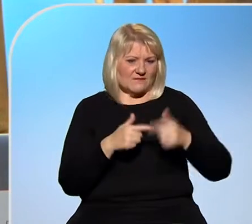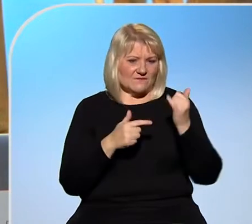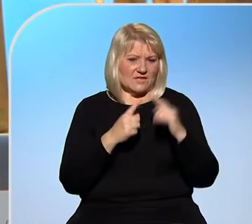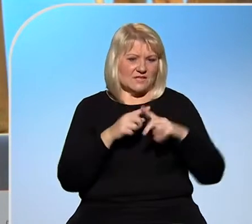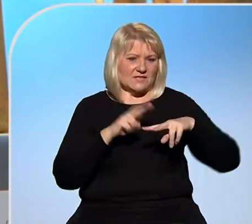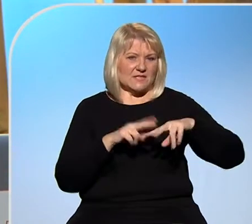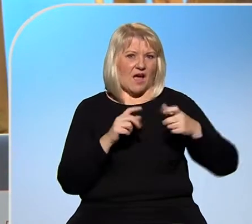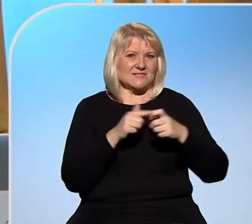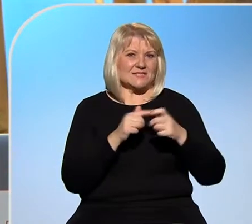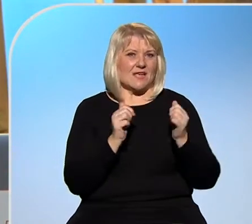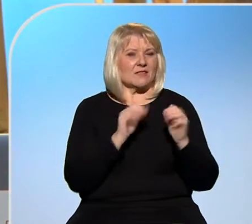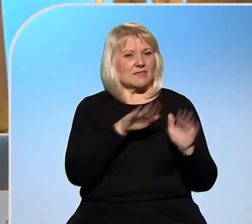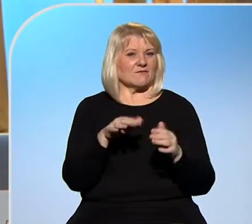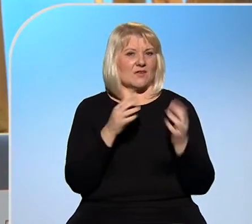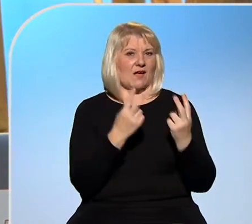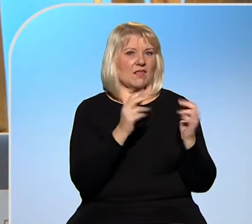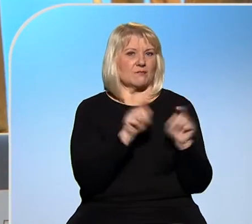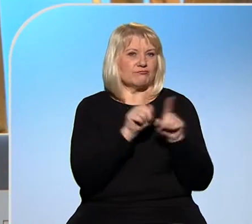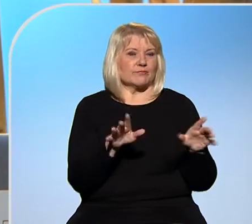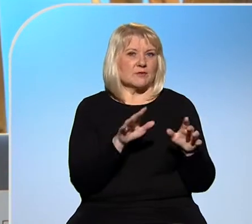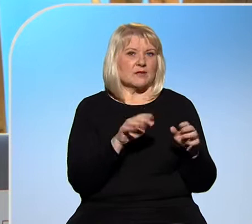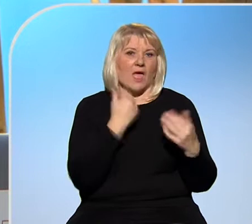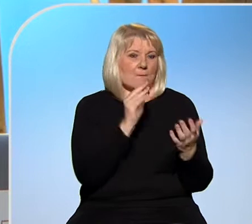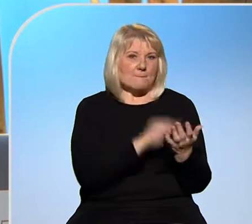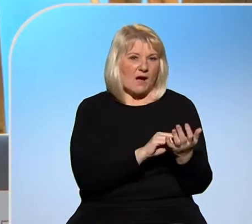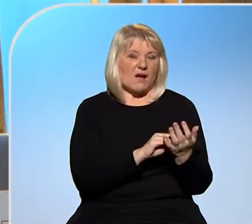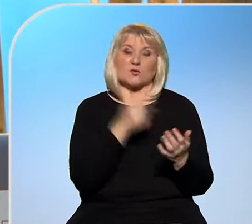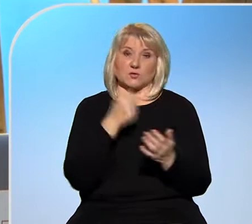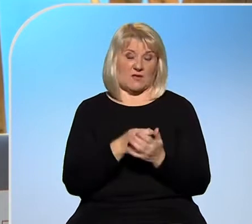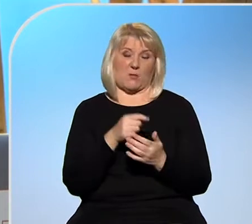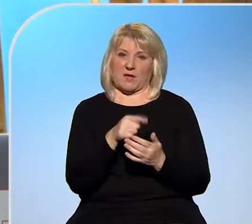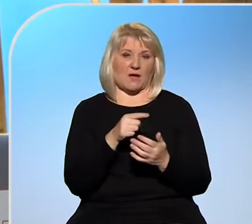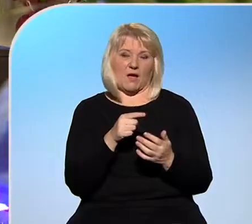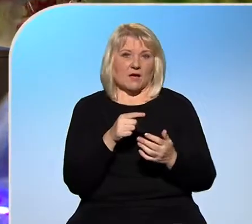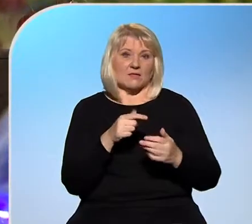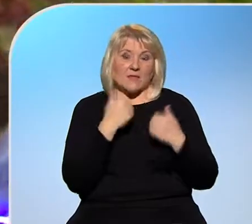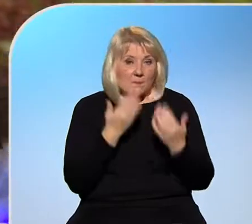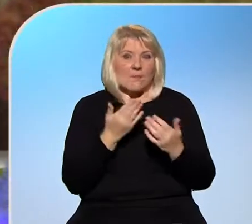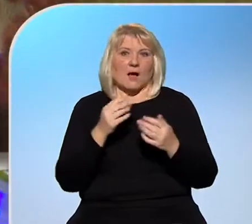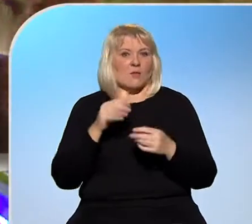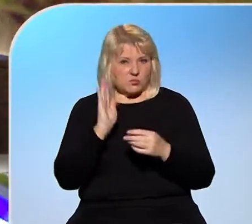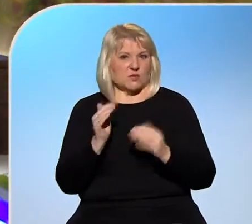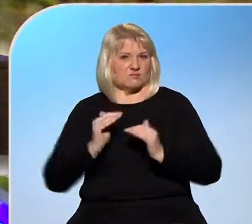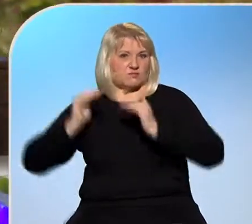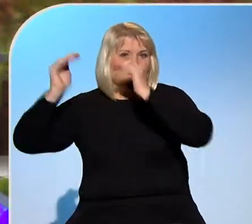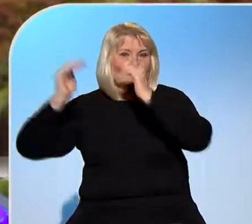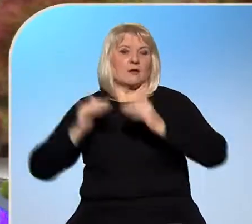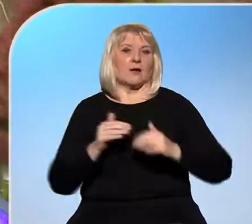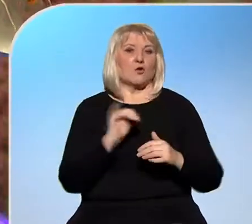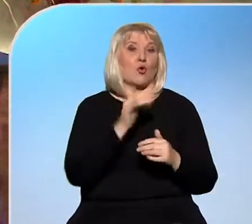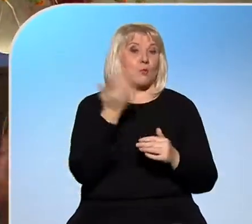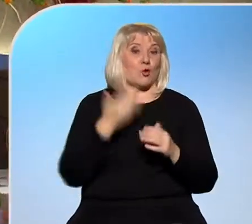možnost, aby člověk změnil a polepšil si. To opravdu v tom okamžiku není možné. No ale měli bychom šetřit.